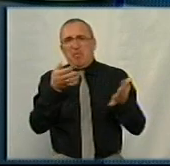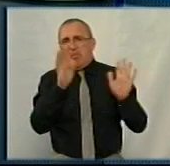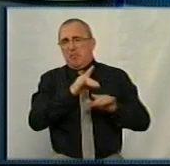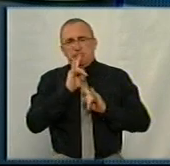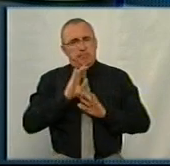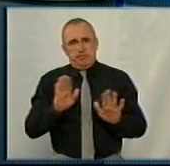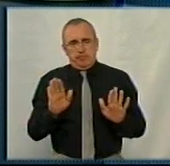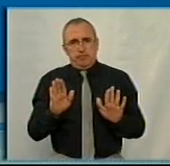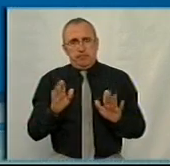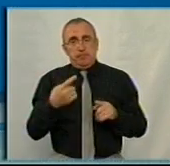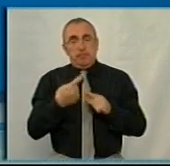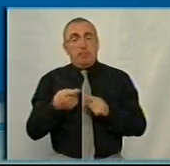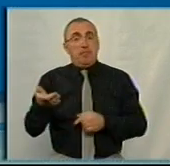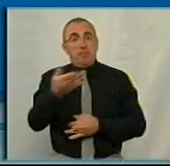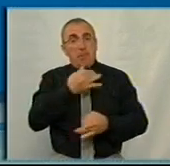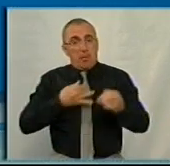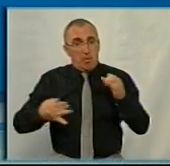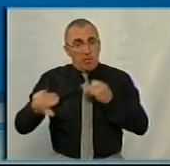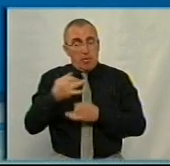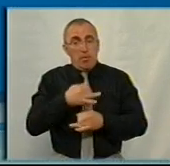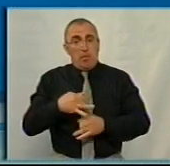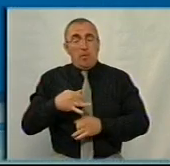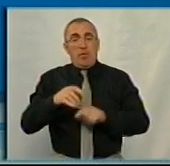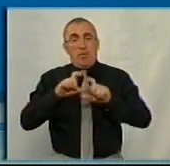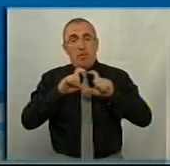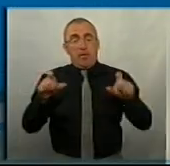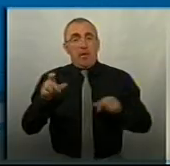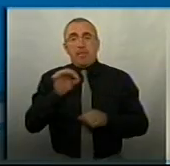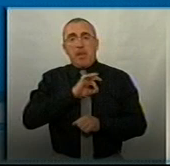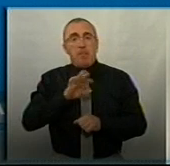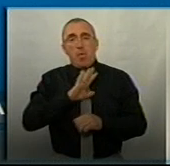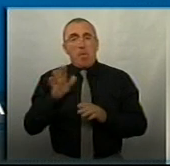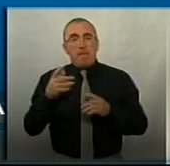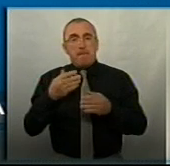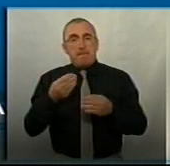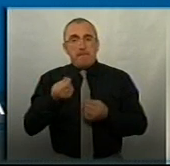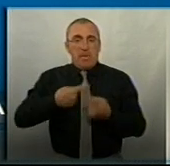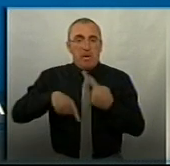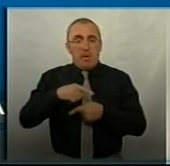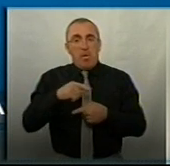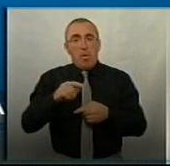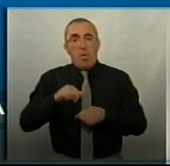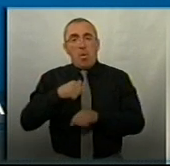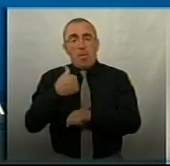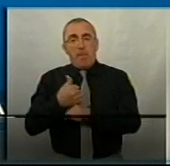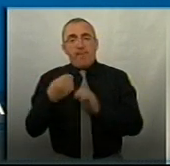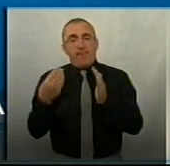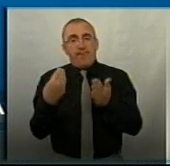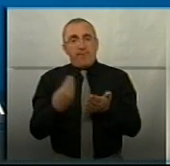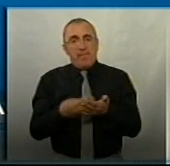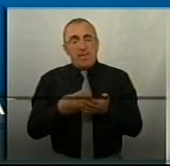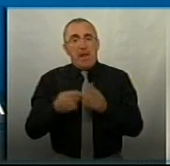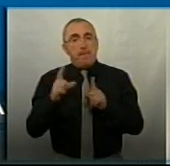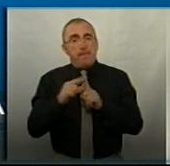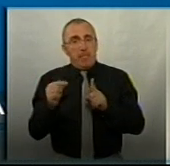говорити. Саме так. Ми говоримо про те, що комунальні неприбуткові підприємства працюють за новими фінансовими правилами, і